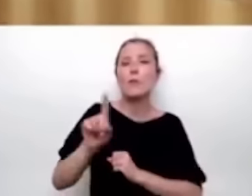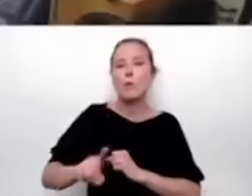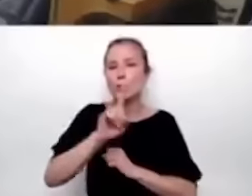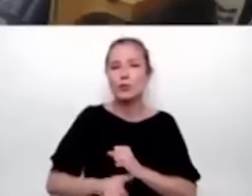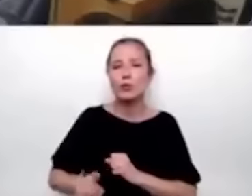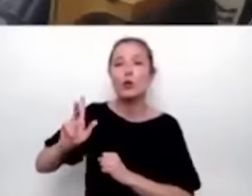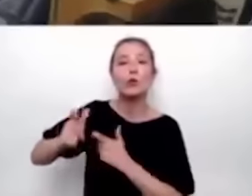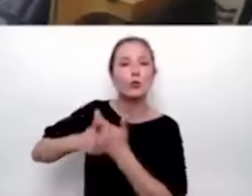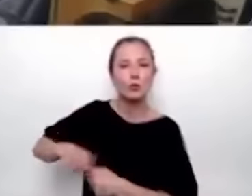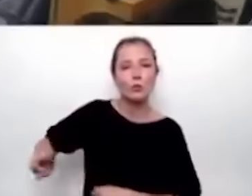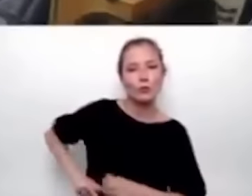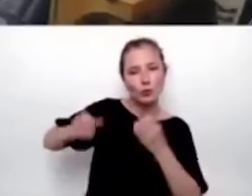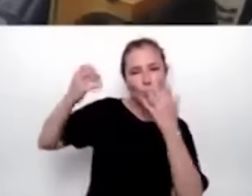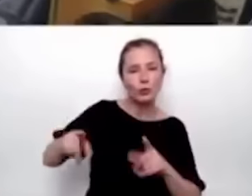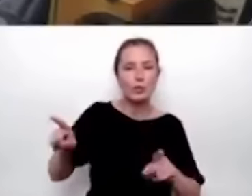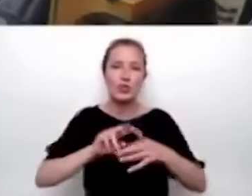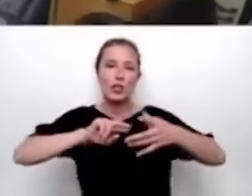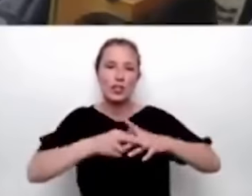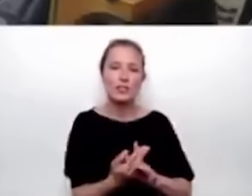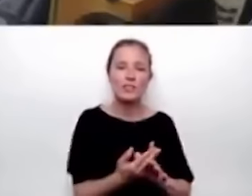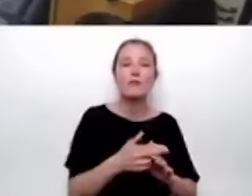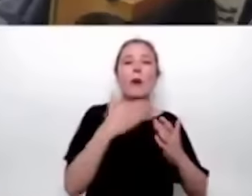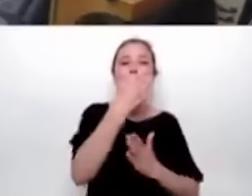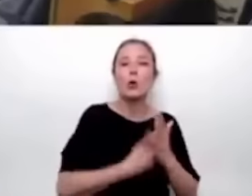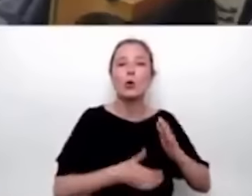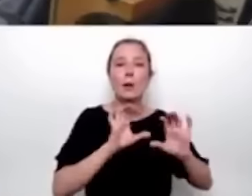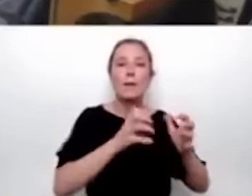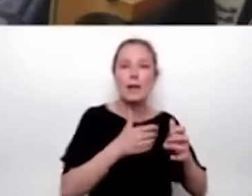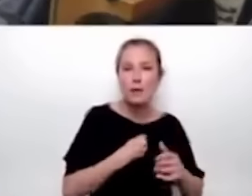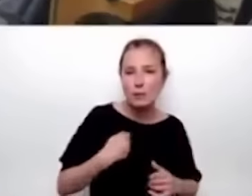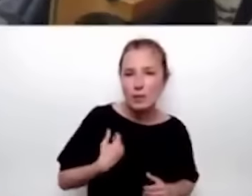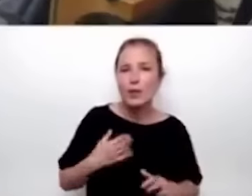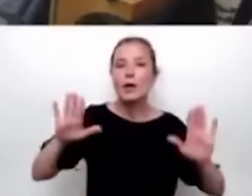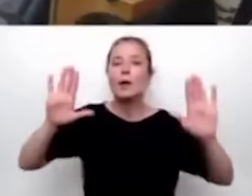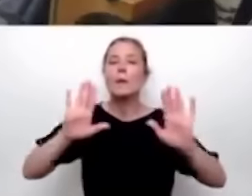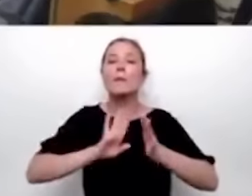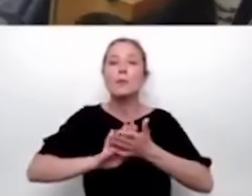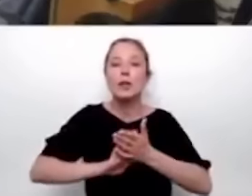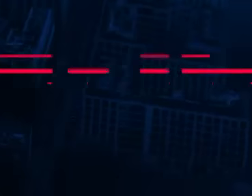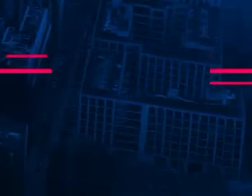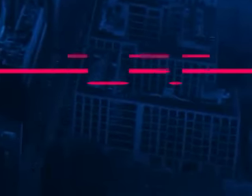zawieszenie, nadawanie programu TVP Info oraz nieuzgodniając z Krajową Radą zmiany programowe.